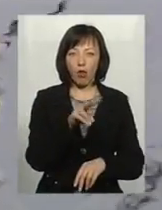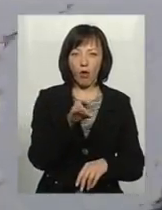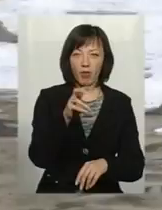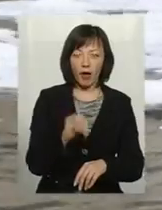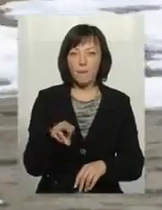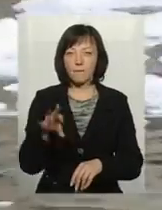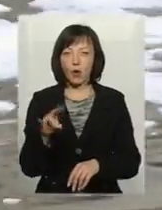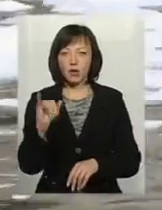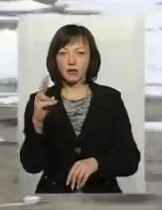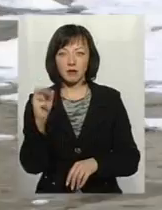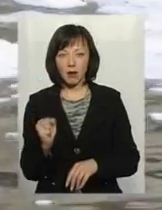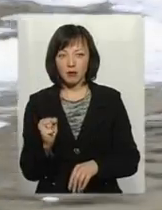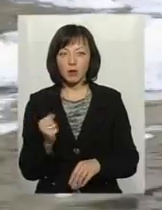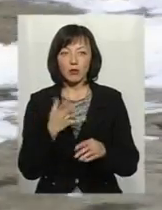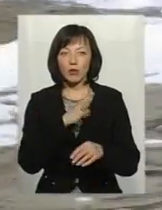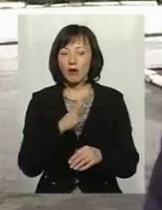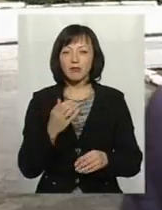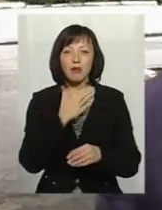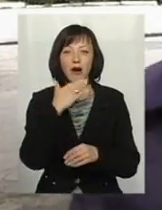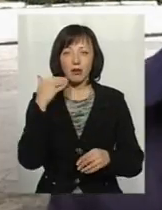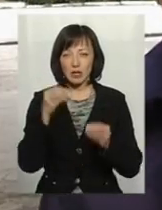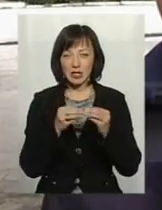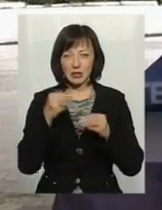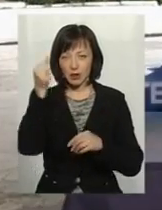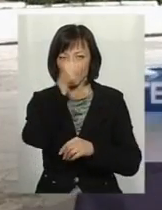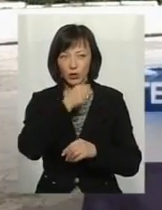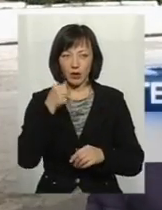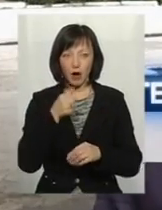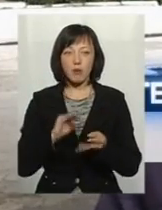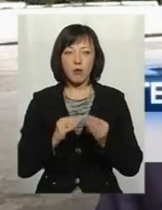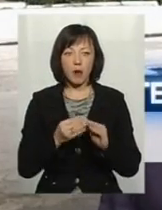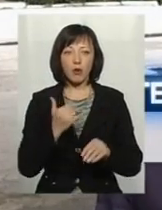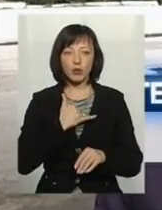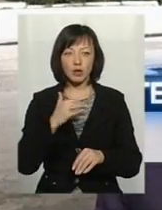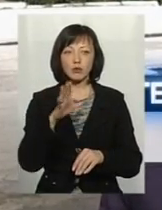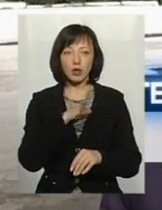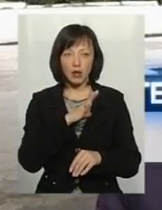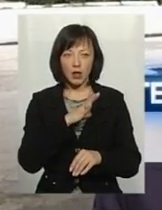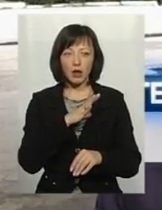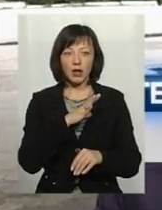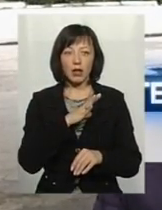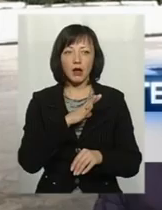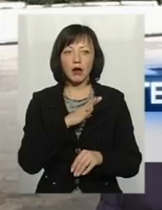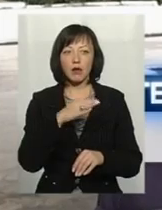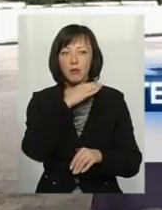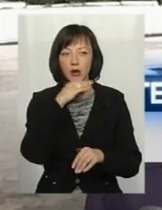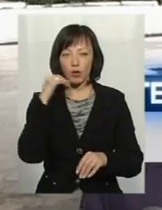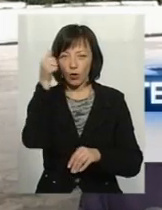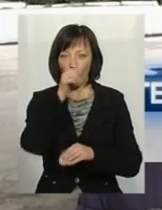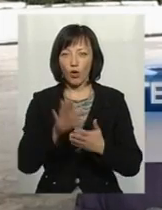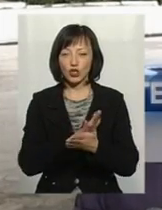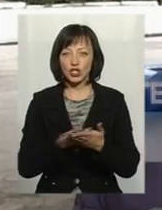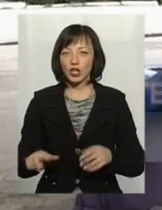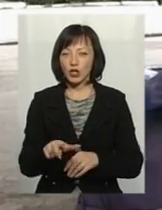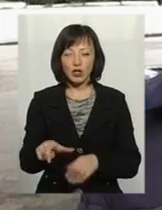До останніх руки не доходили десятками років. У нас така проблема була, і вона дійсно була дуже велика, тому що напротязі багатьох років очищення річки